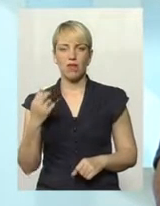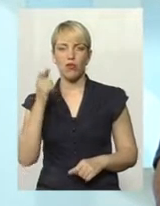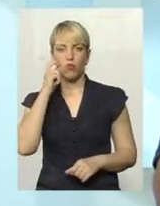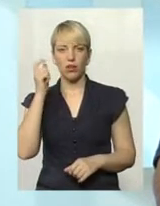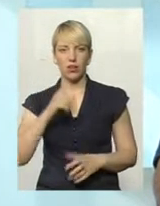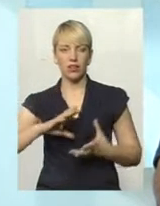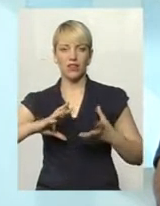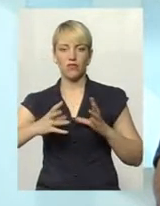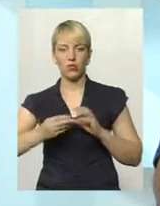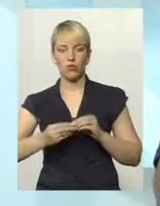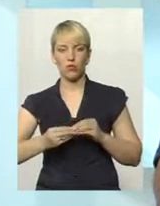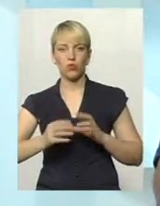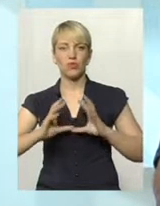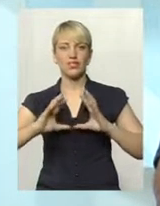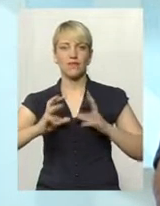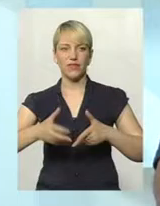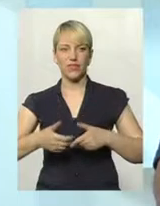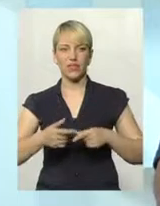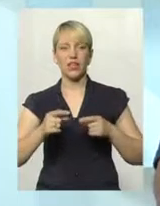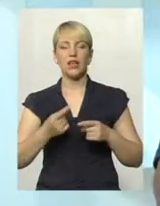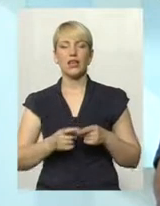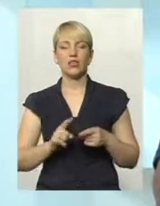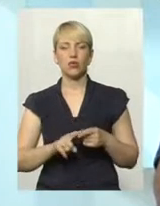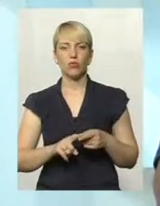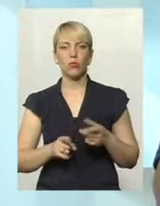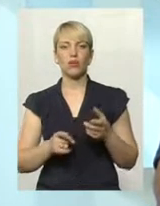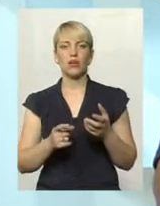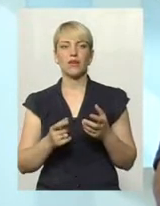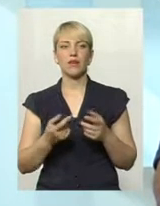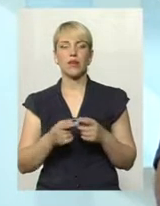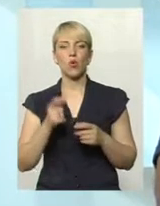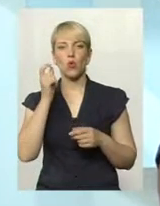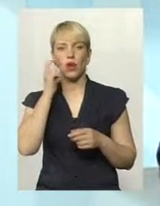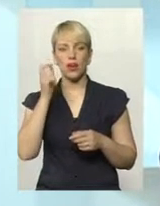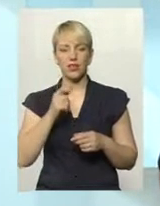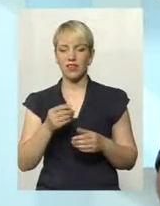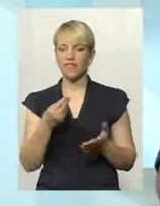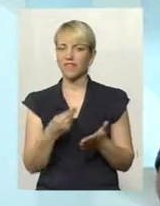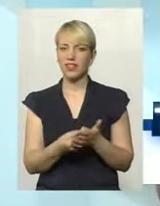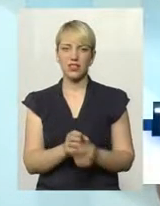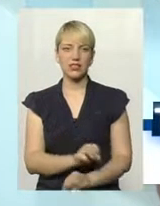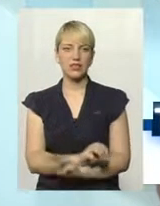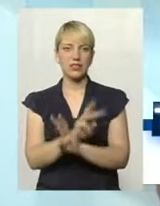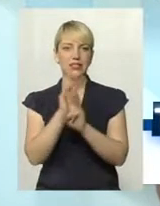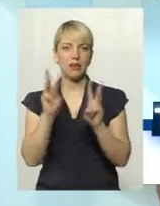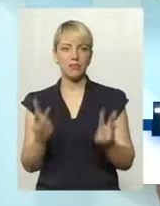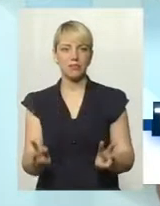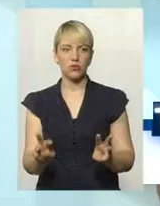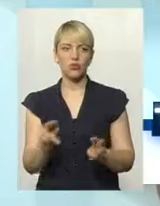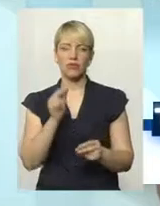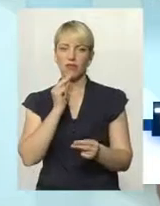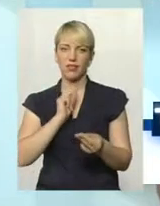світі. І в тому рахунку на Україні він фінансово забезпечується найкраще.